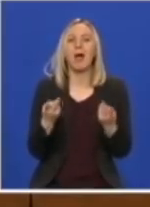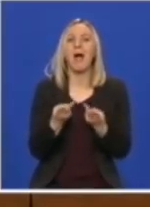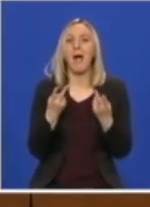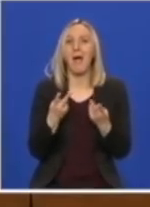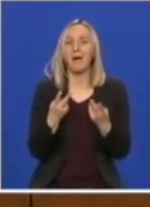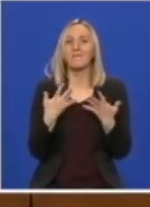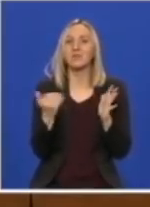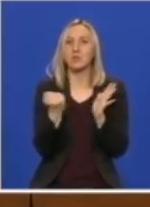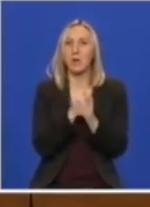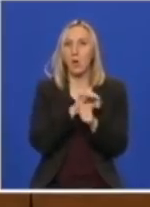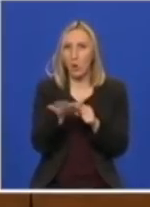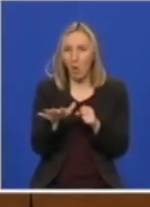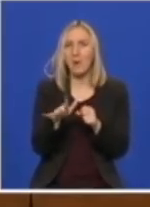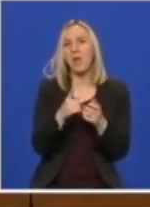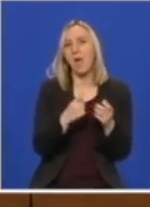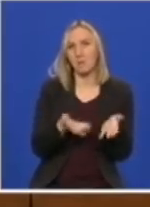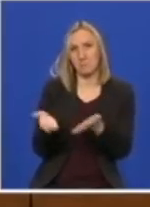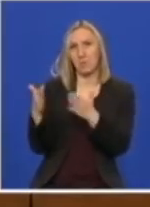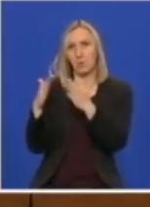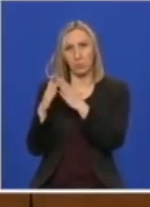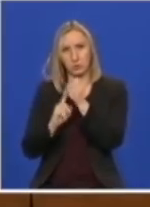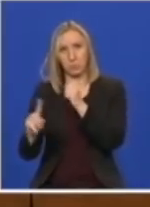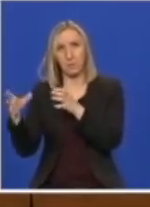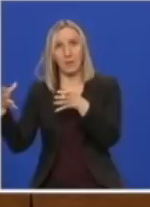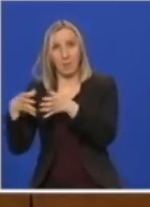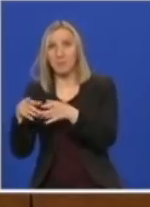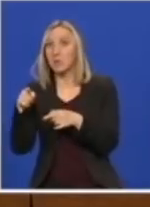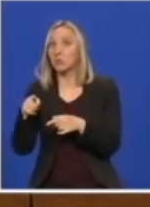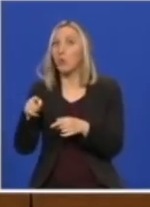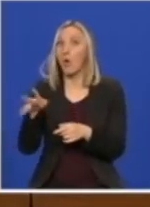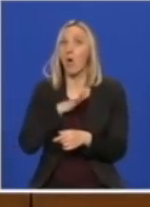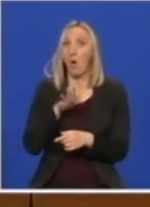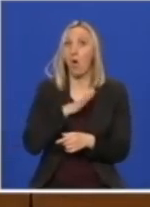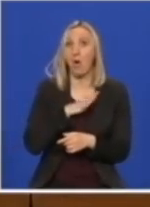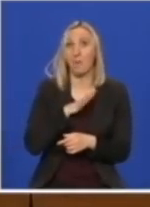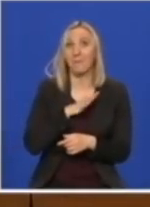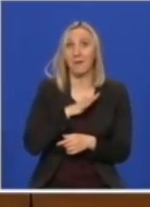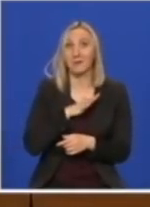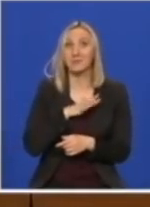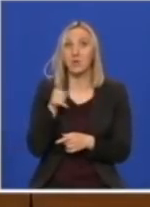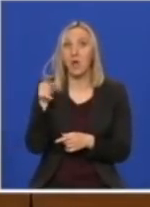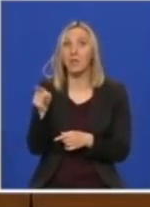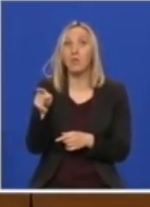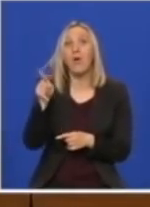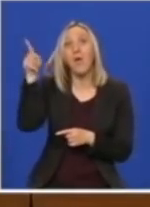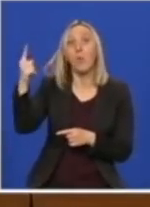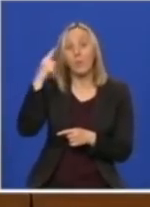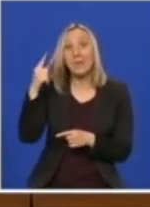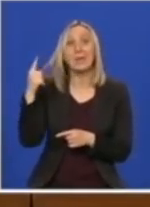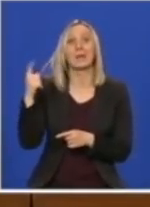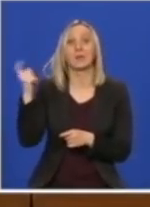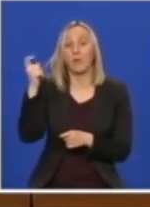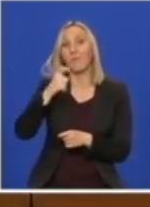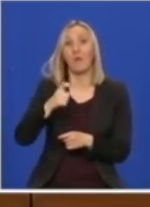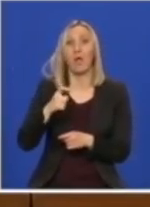izolacije praktično zagorčali njima da kažem situaciju i da su